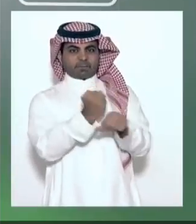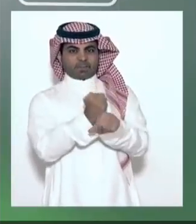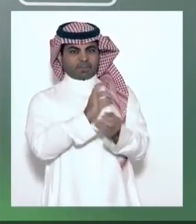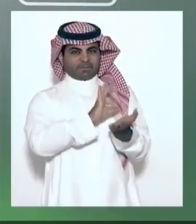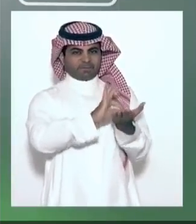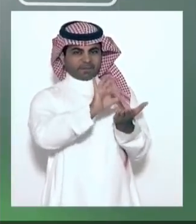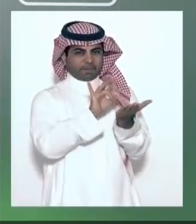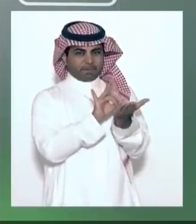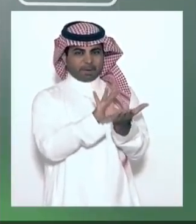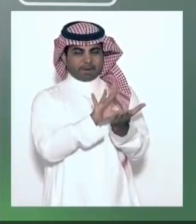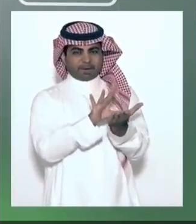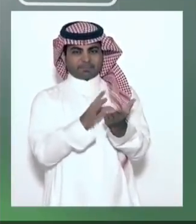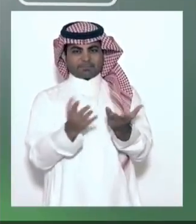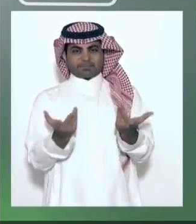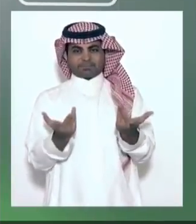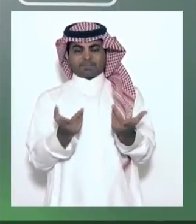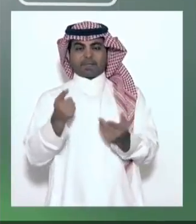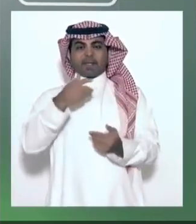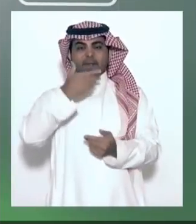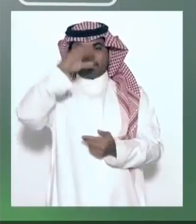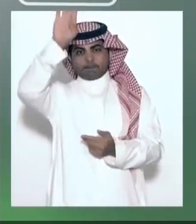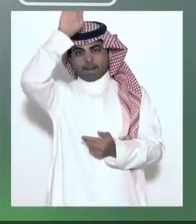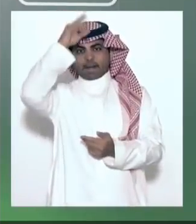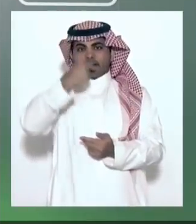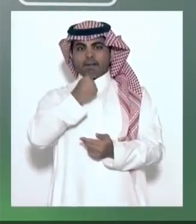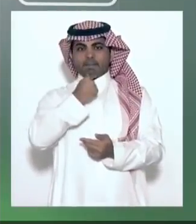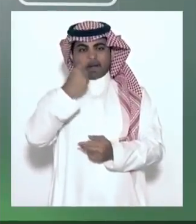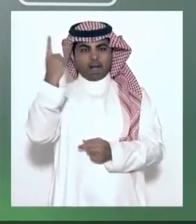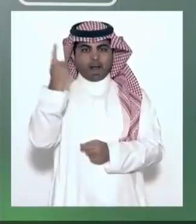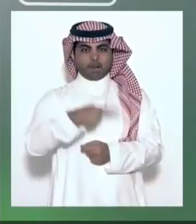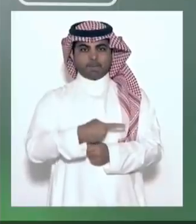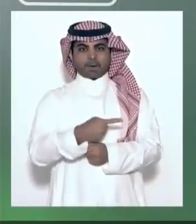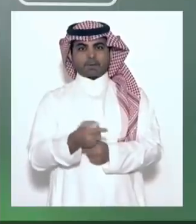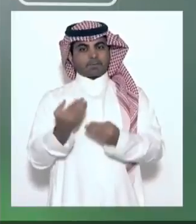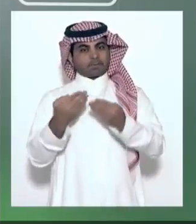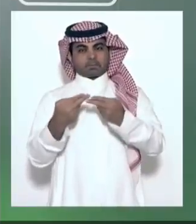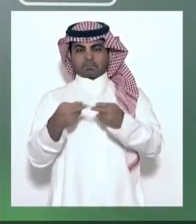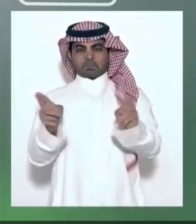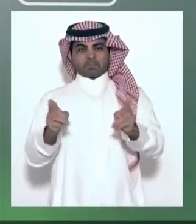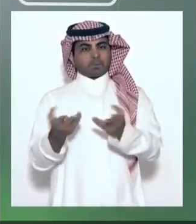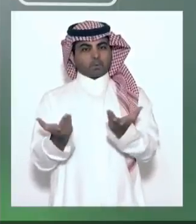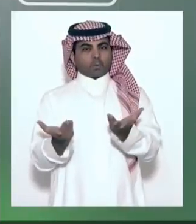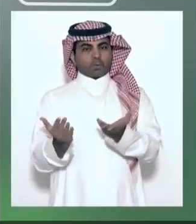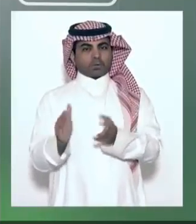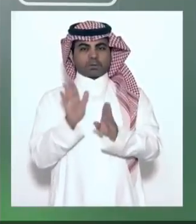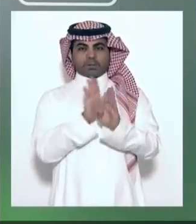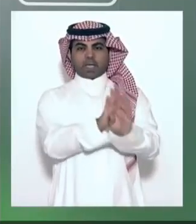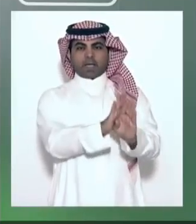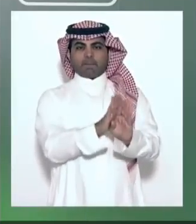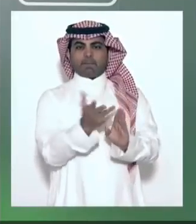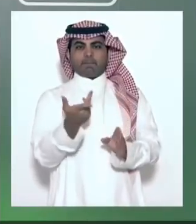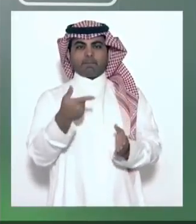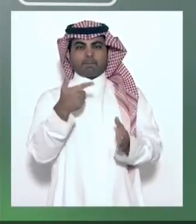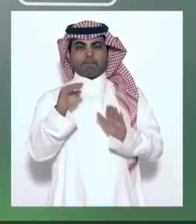القدرة على دفع الأجور أمر خادم الحرامين الشريفين حفظه الله بأن يتم دعمهم من خلال برنامج ساند